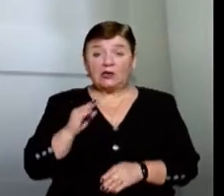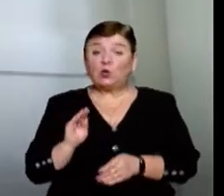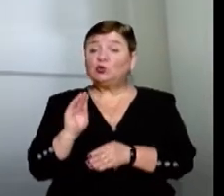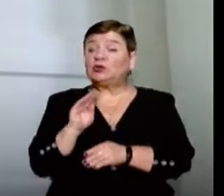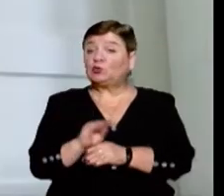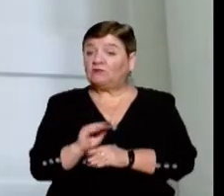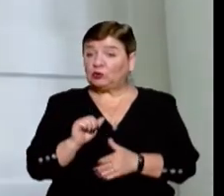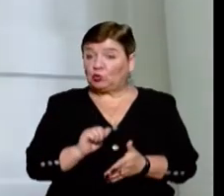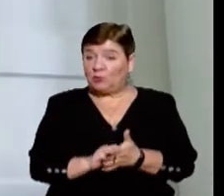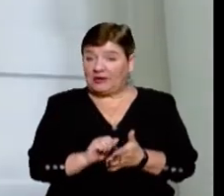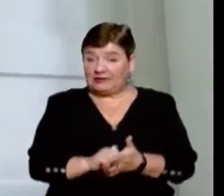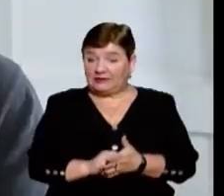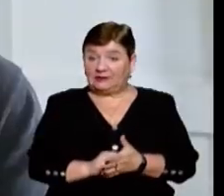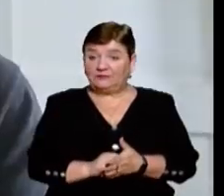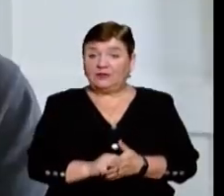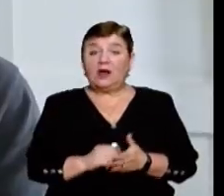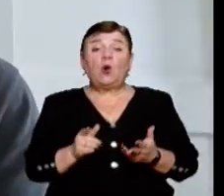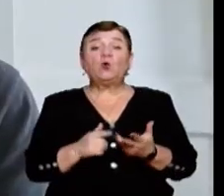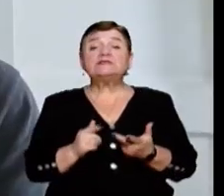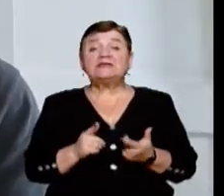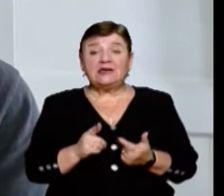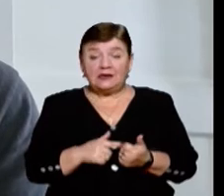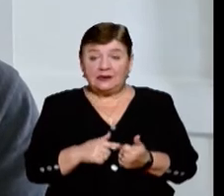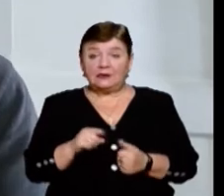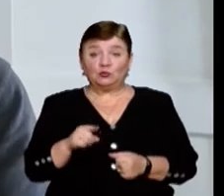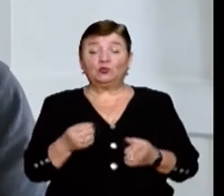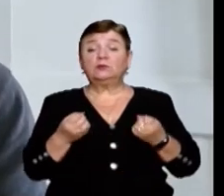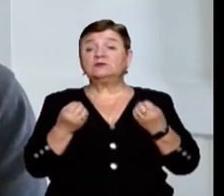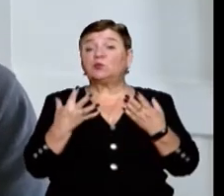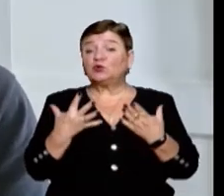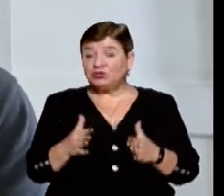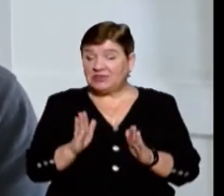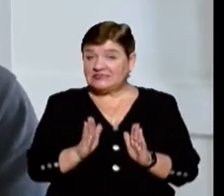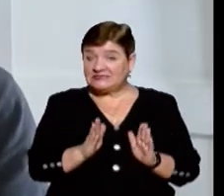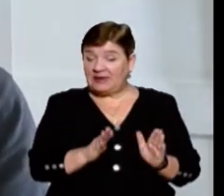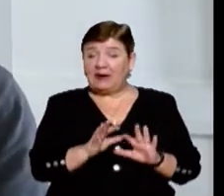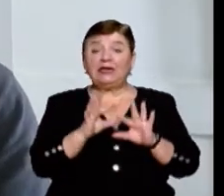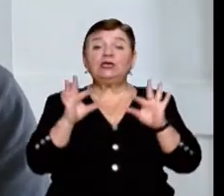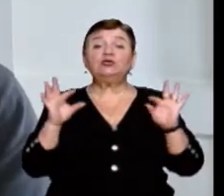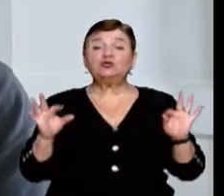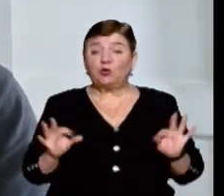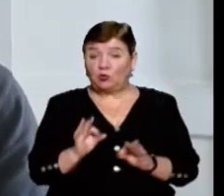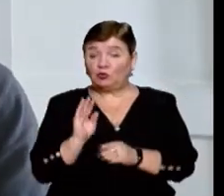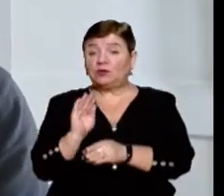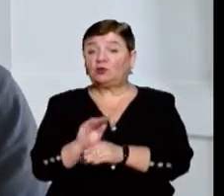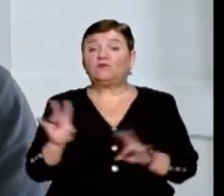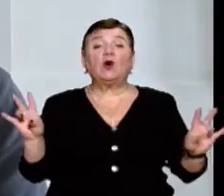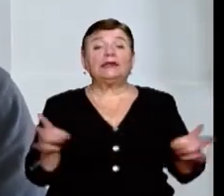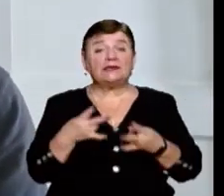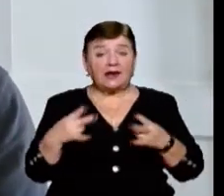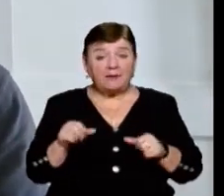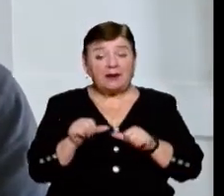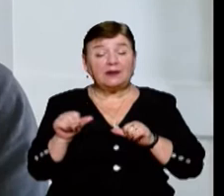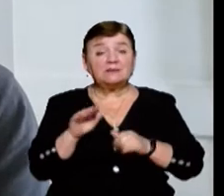документів, або, в принципі, якісь додаткові документи. Оскільки тут спрощена була система і нічого додаткового не потрібно, крім